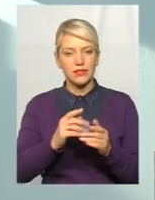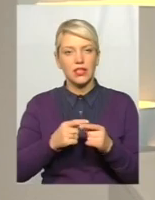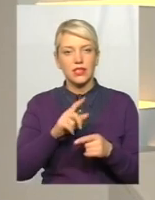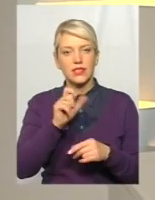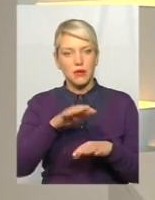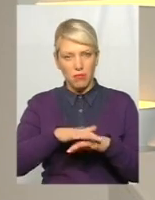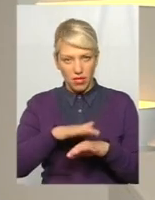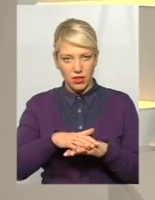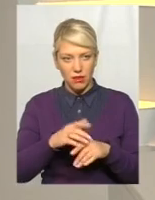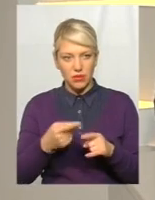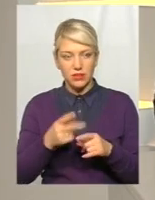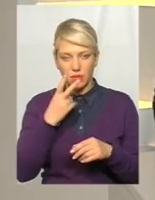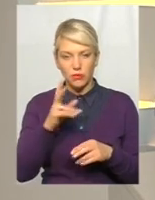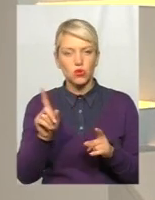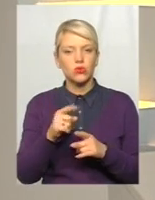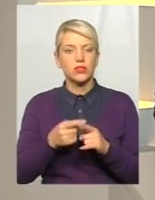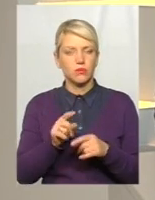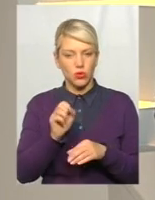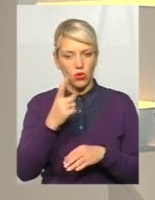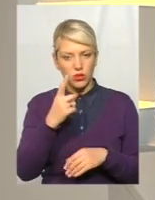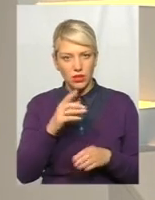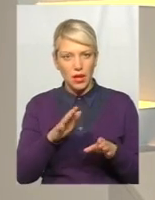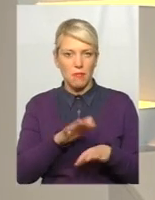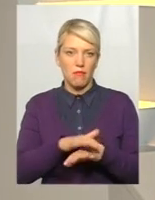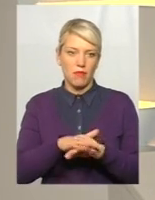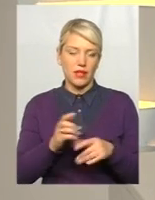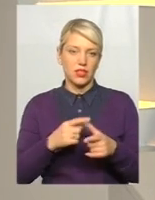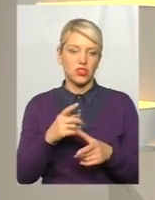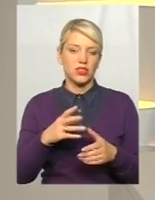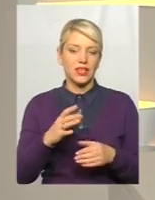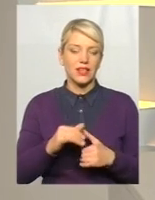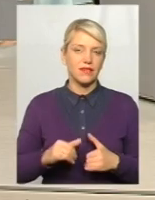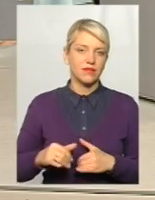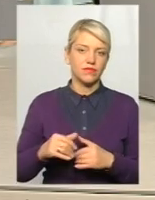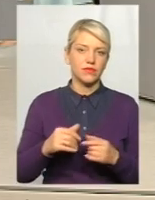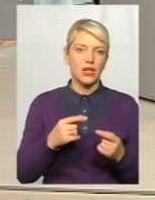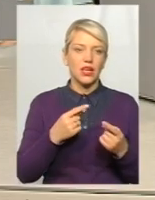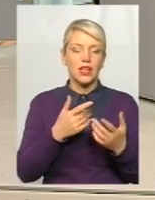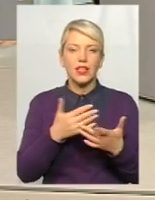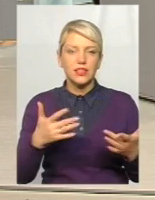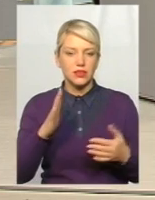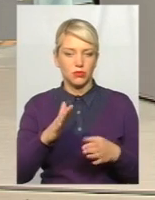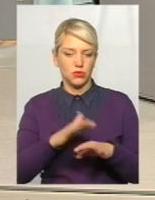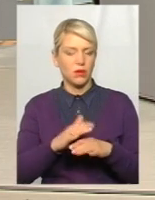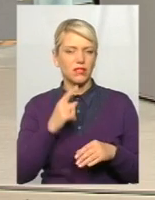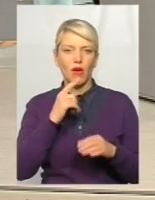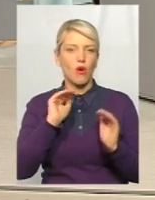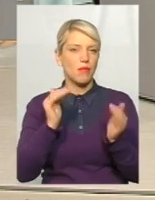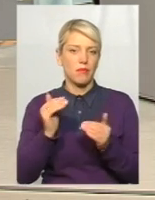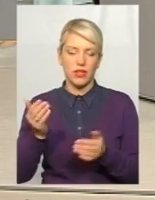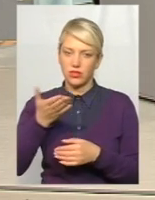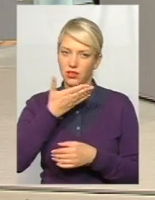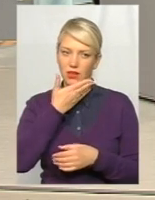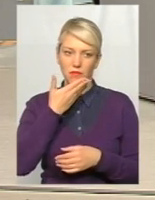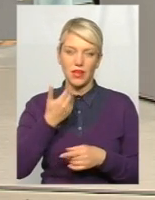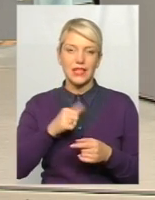Ну, тобто, це буде один банк, чи це будуть всі банки, для всіх будуть, ну, тобто, чи це будуть держави? Ми не обмежимо в цьому плані ніяким чином. Тобто, в цьому не буде?